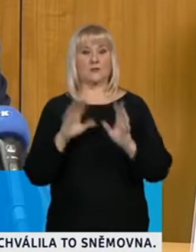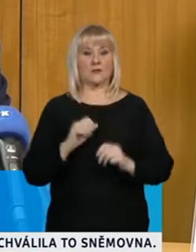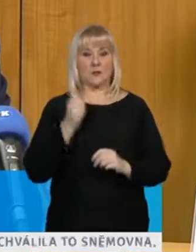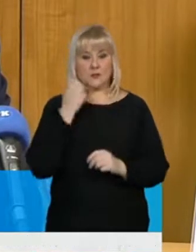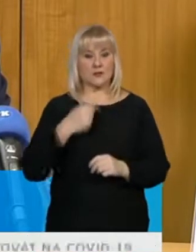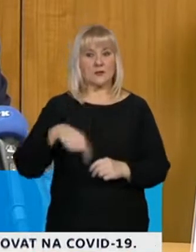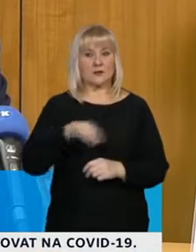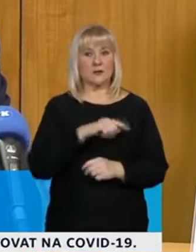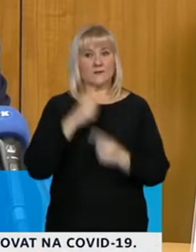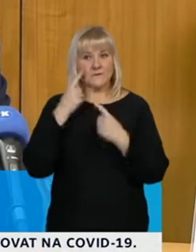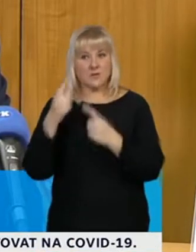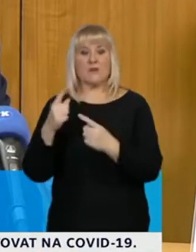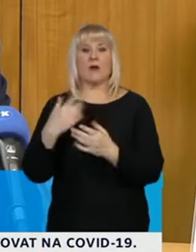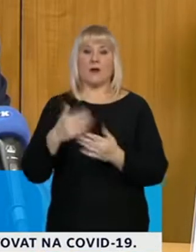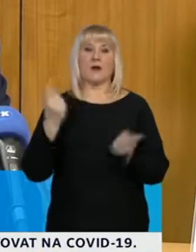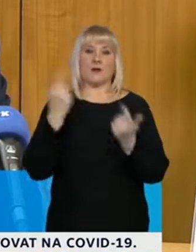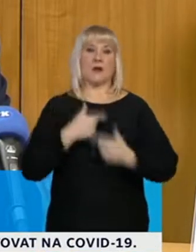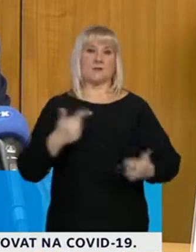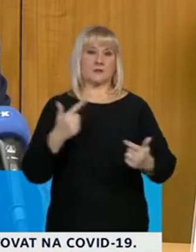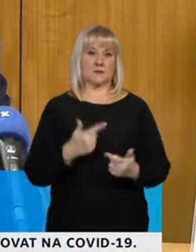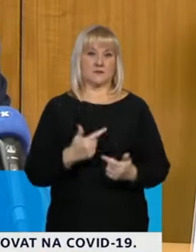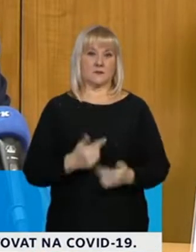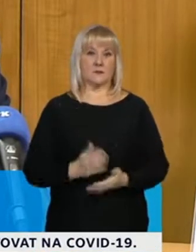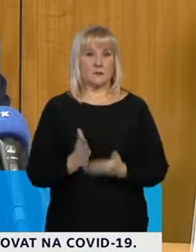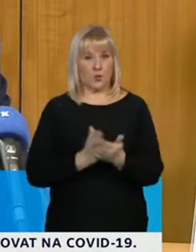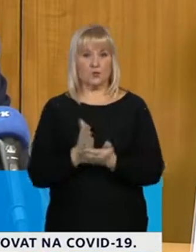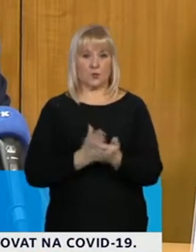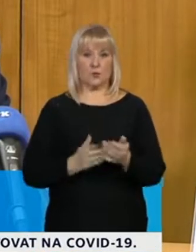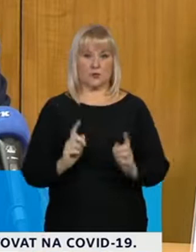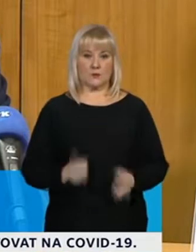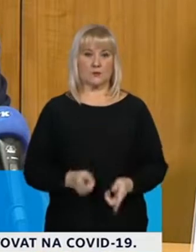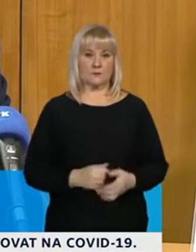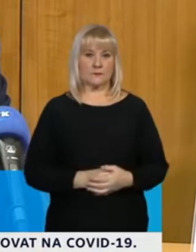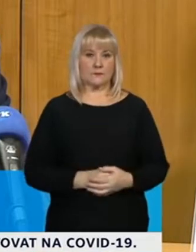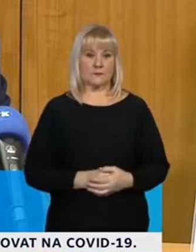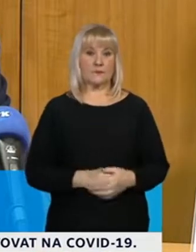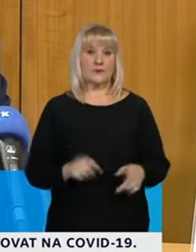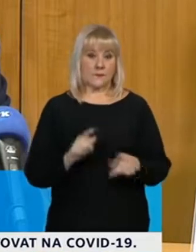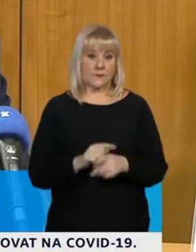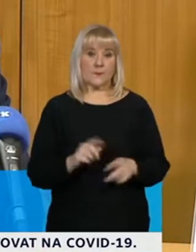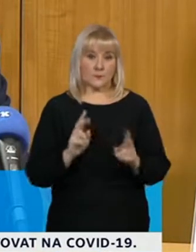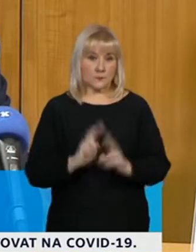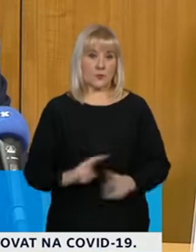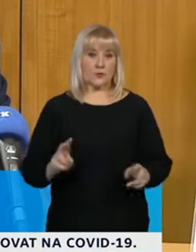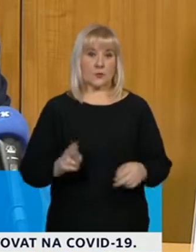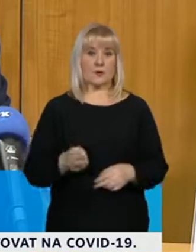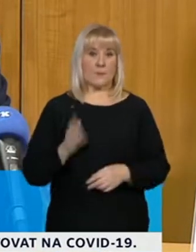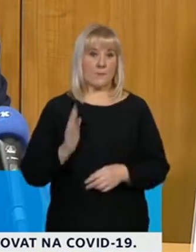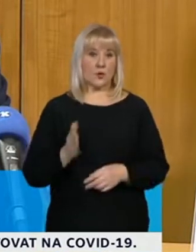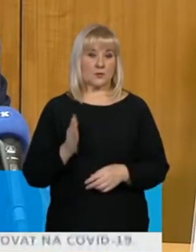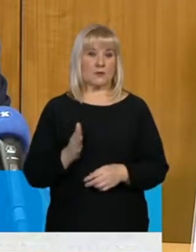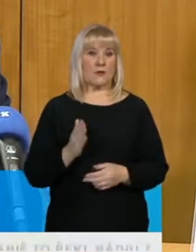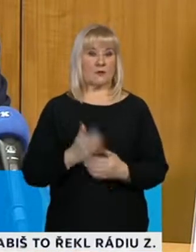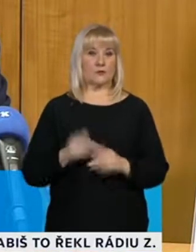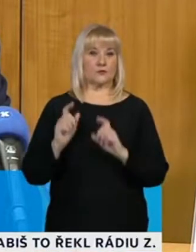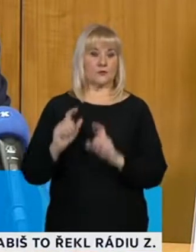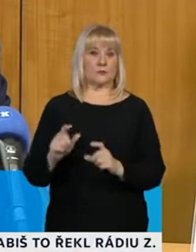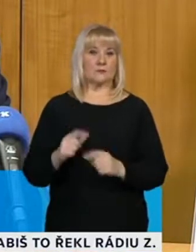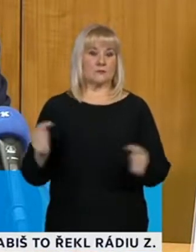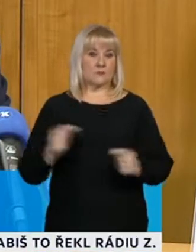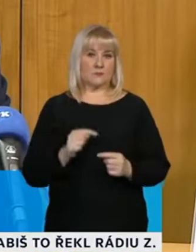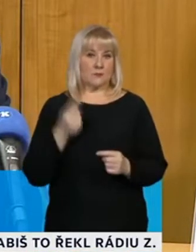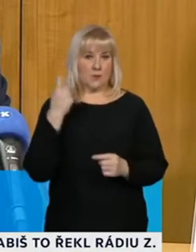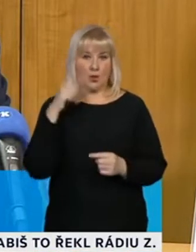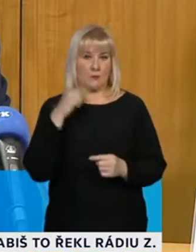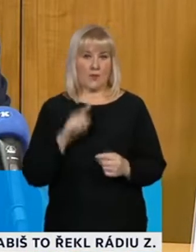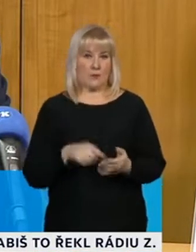byly klientům od počátku jasné. Myslím si, že se tím také může ten podnikatel vyhnout případným nedorozuměním